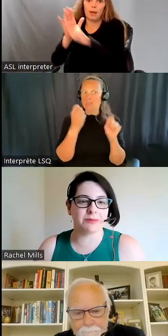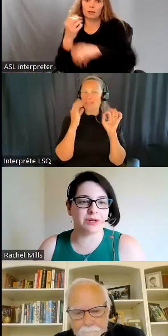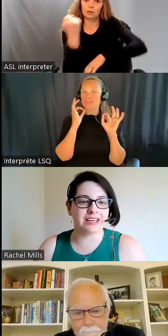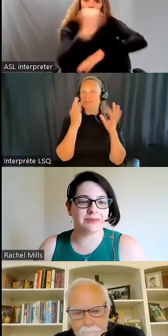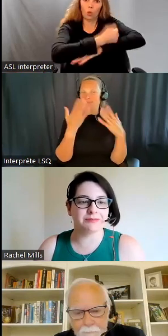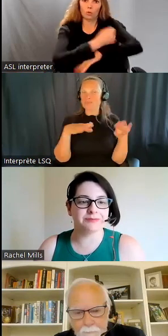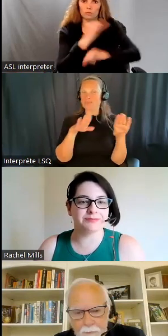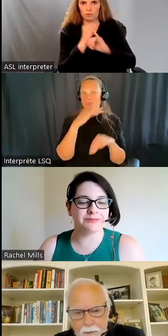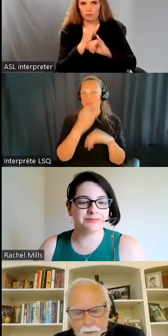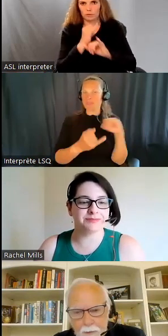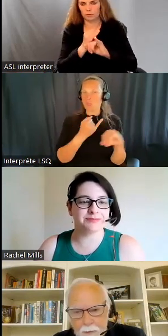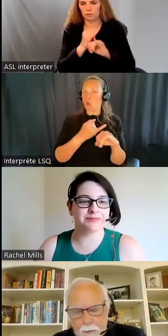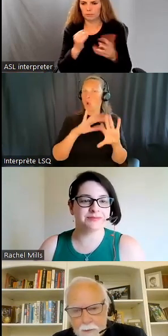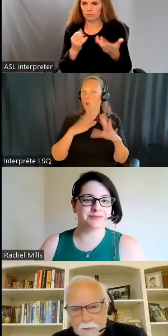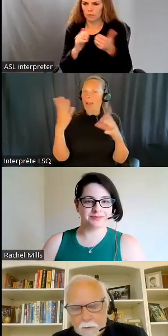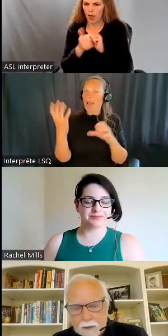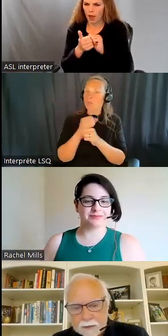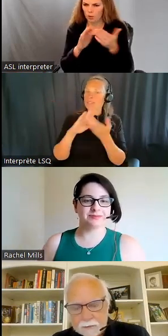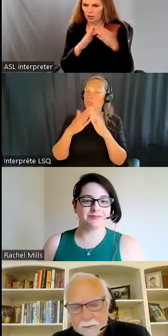Comment est-ce qu'on mobilise la communauté?